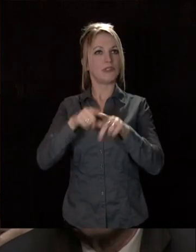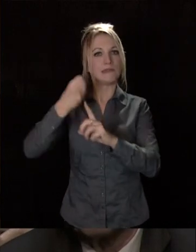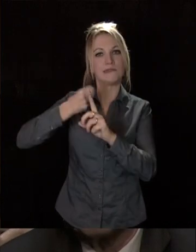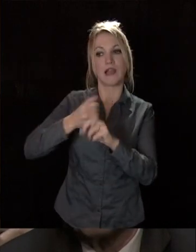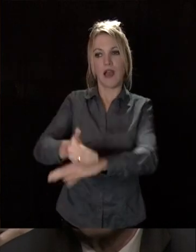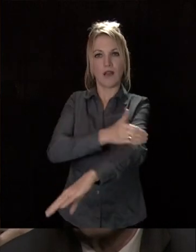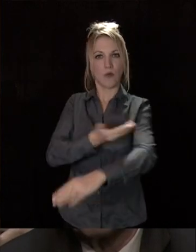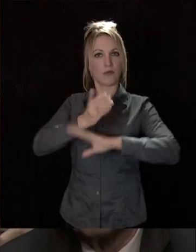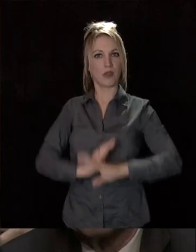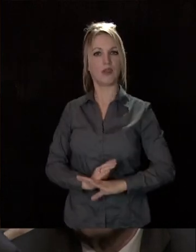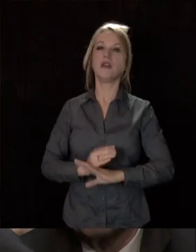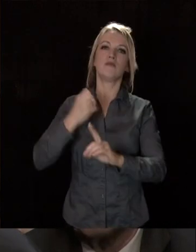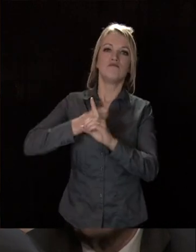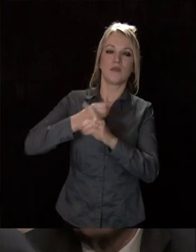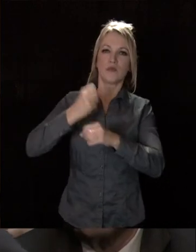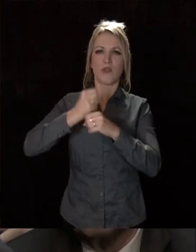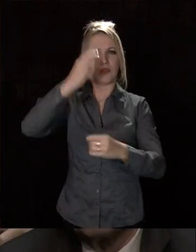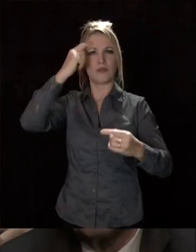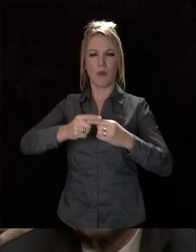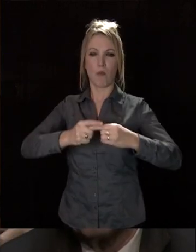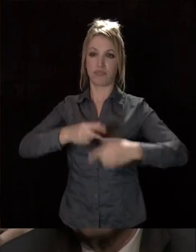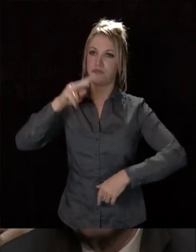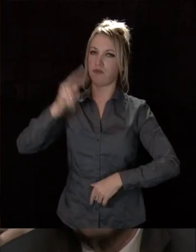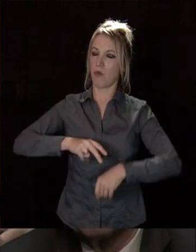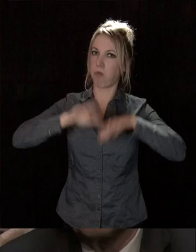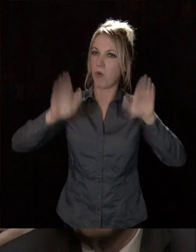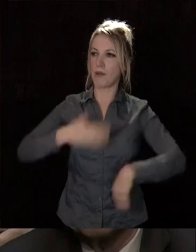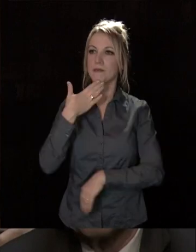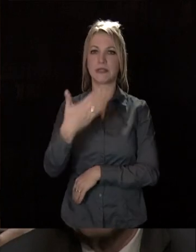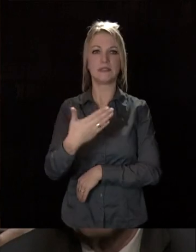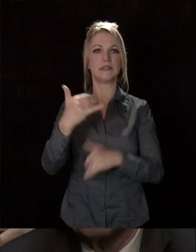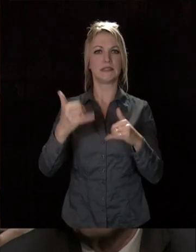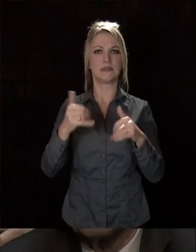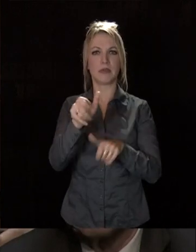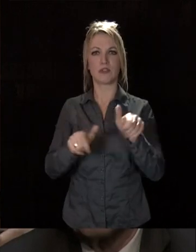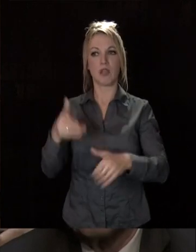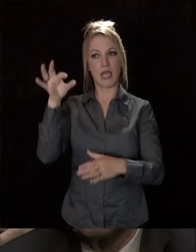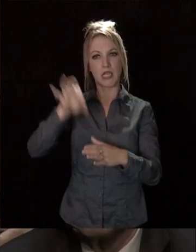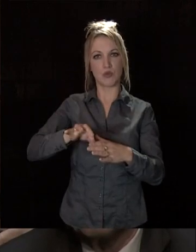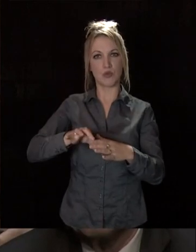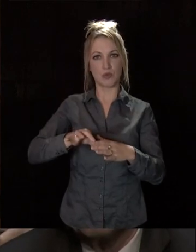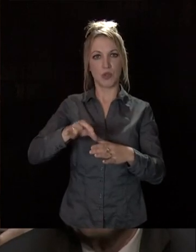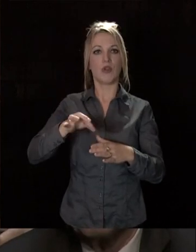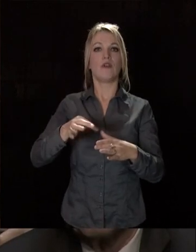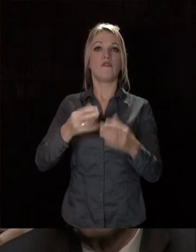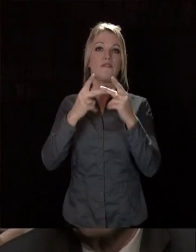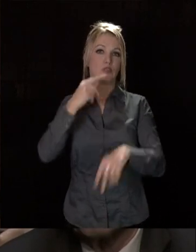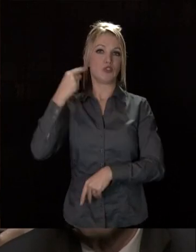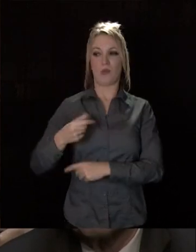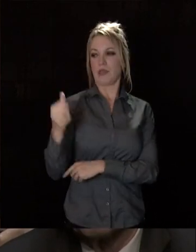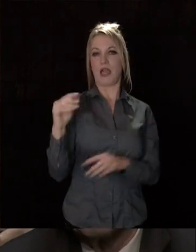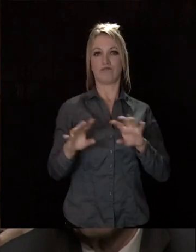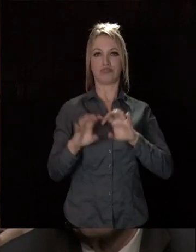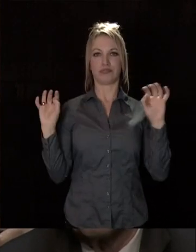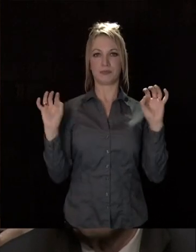préalablement un travail considérable dont je veux remercier ici les élus de la métropole qui sont derrière moi,